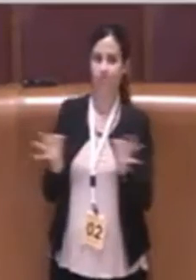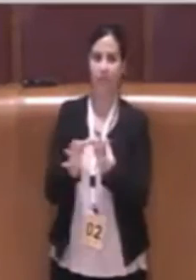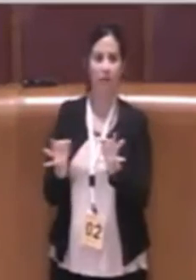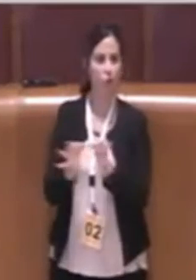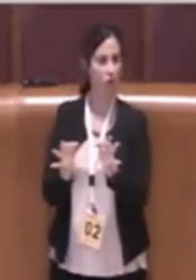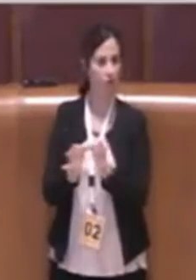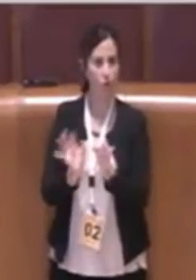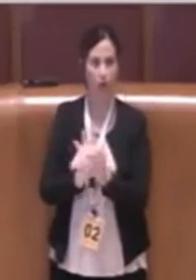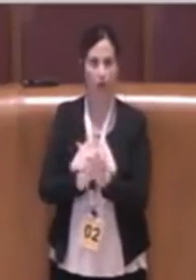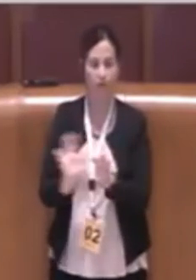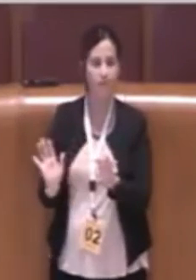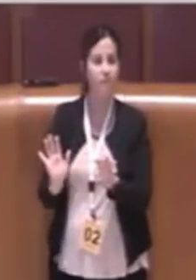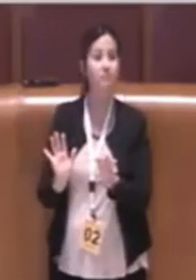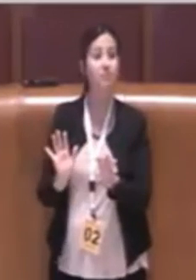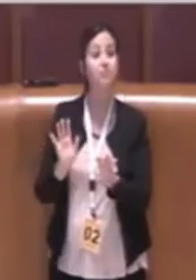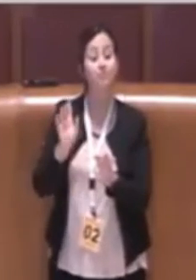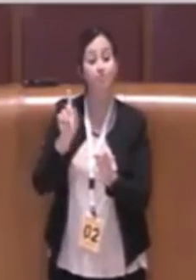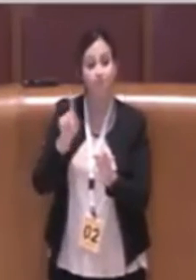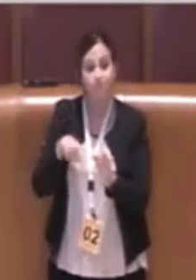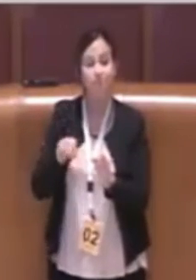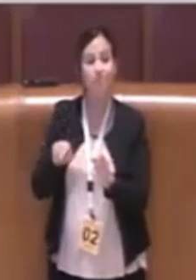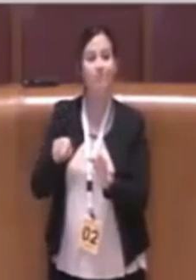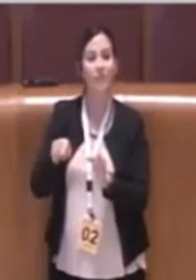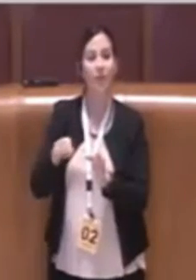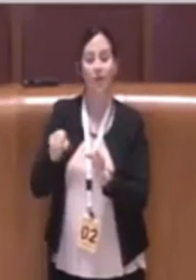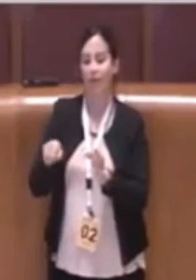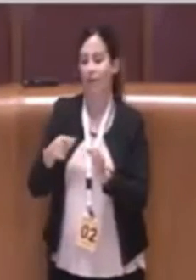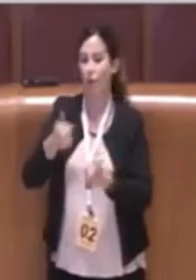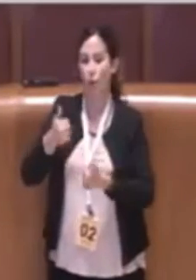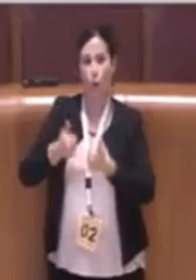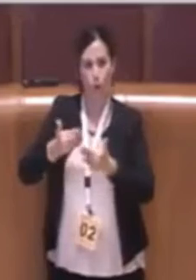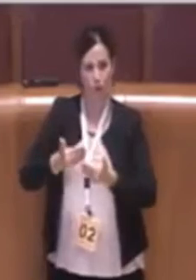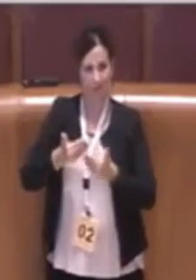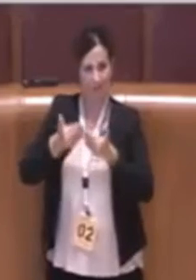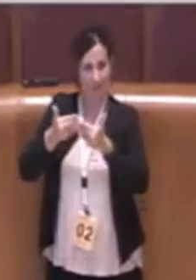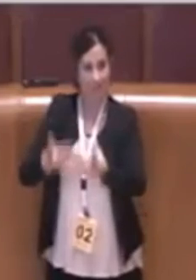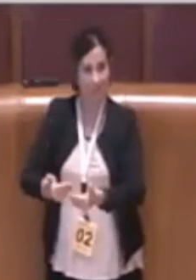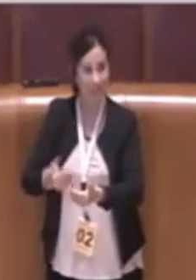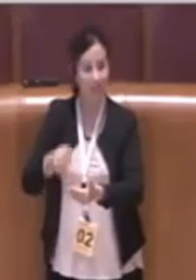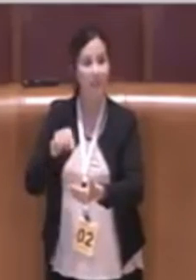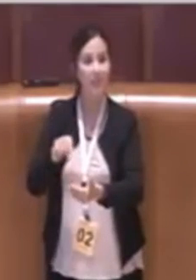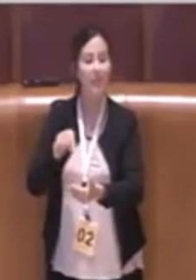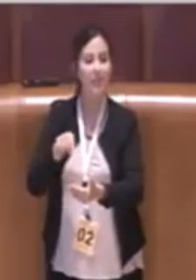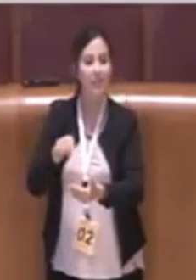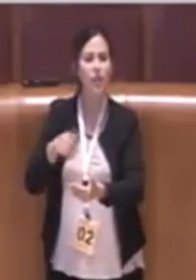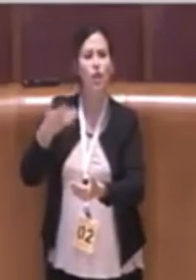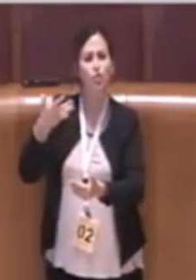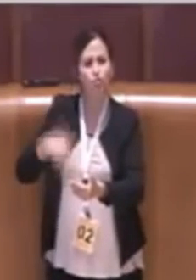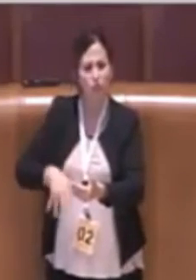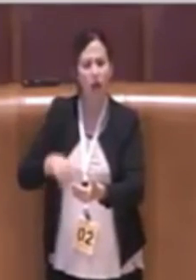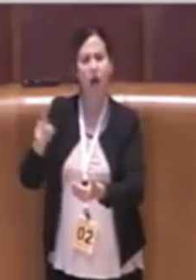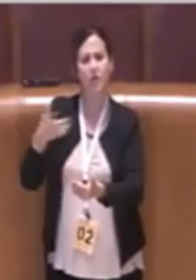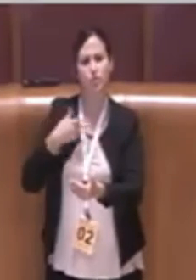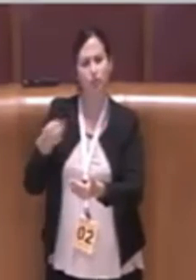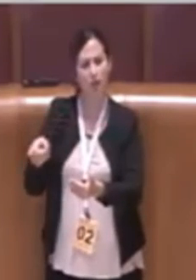proroga dei concorsi era stato già oggetto di un provvedimento da parte di